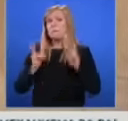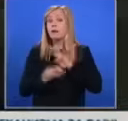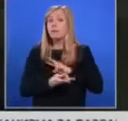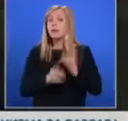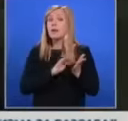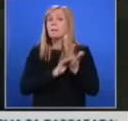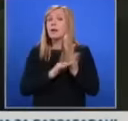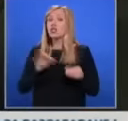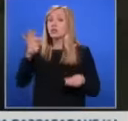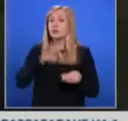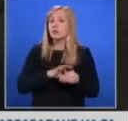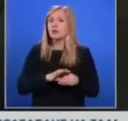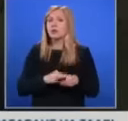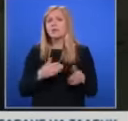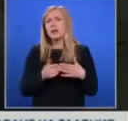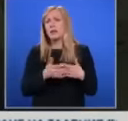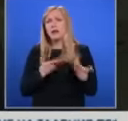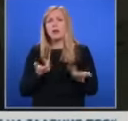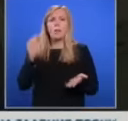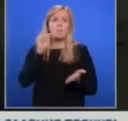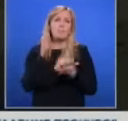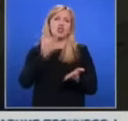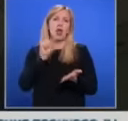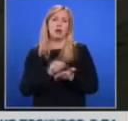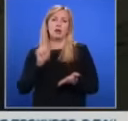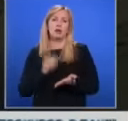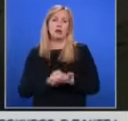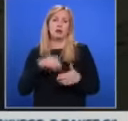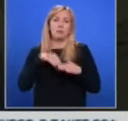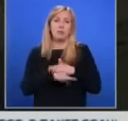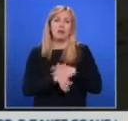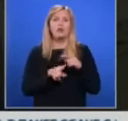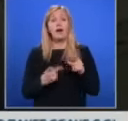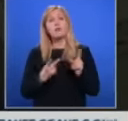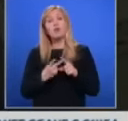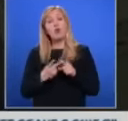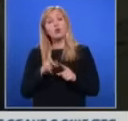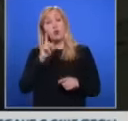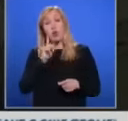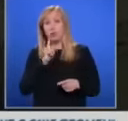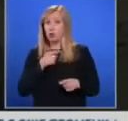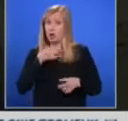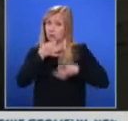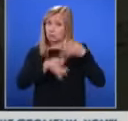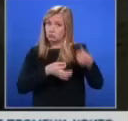гласуване в практика е едно отпечатване на бюлетини, е второто нещо, за което сезираме, Конституционния съд, защото